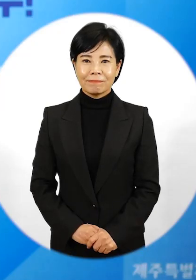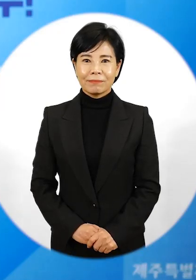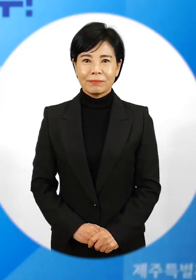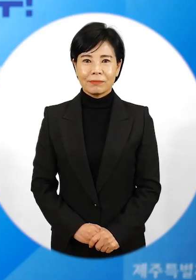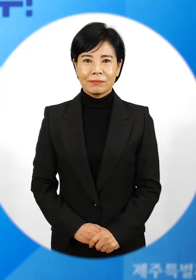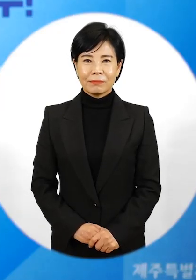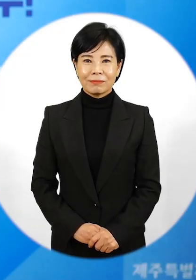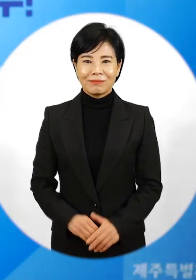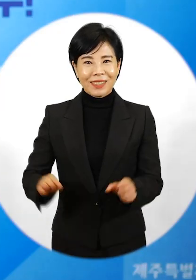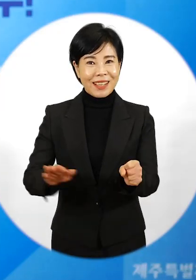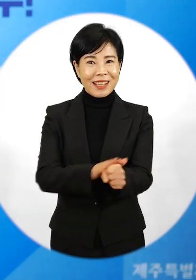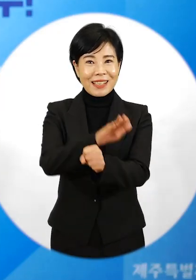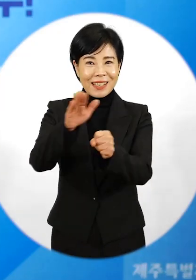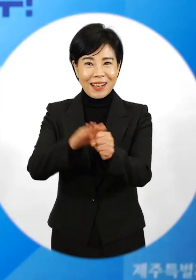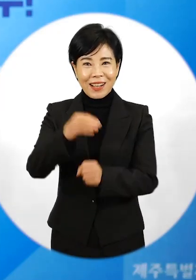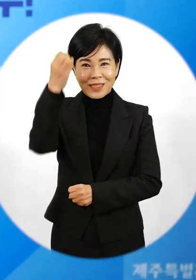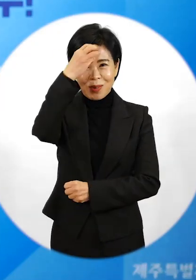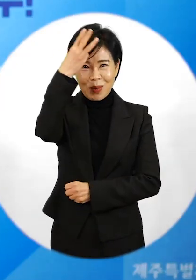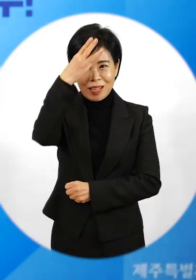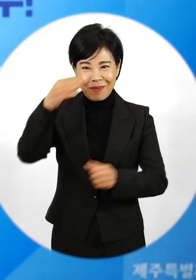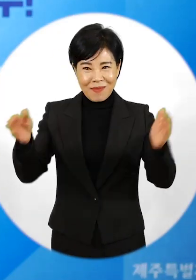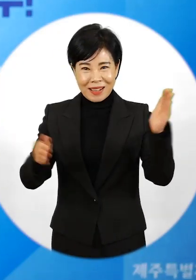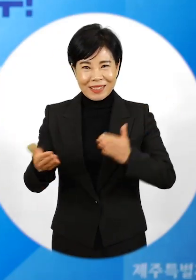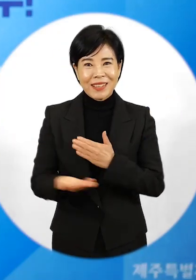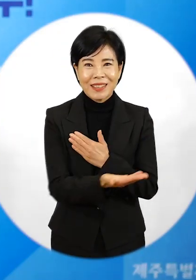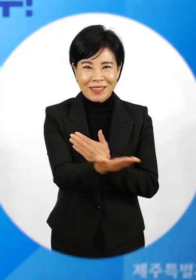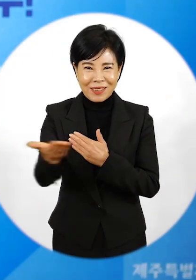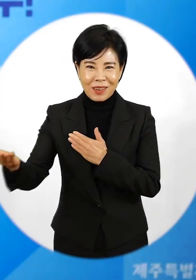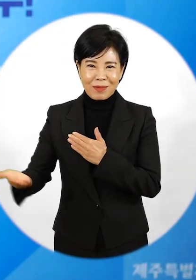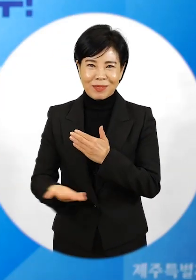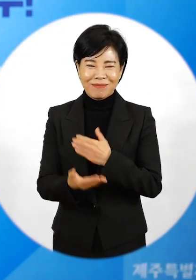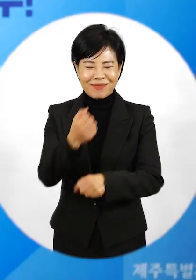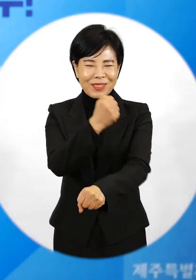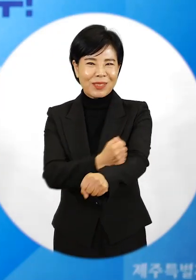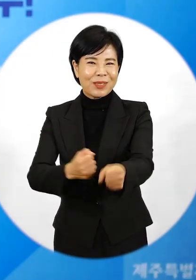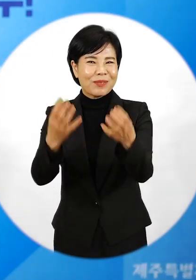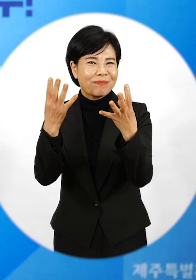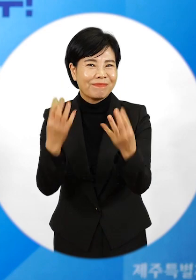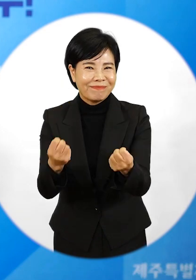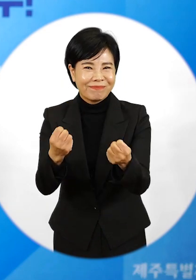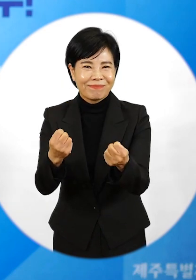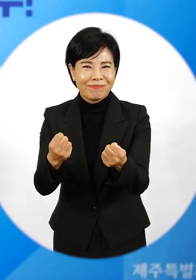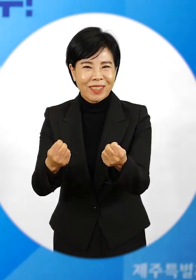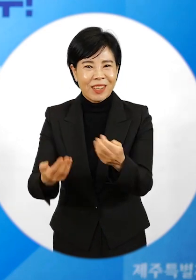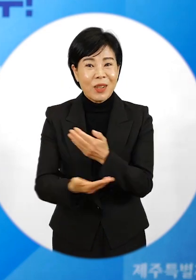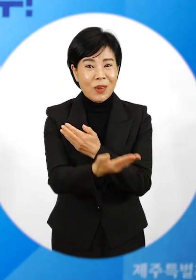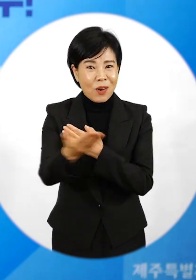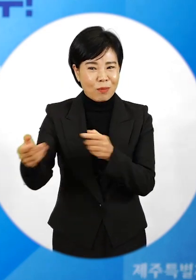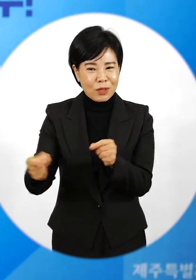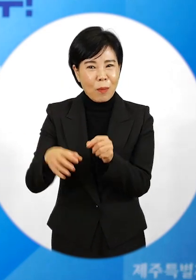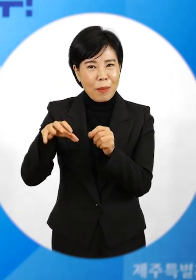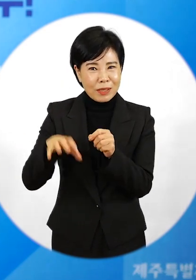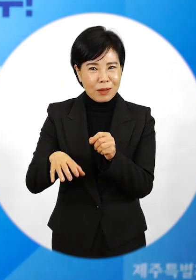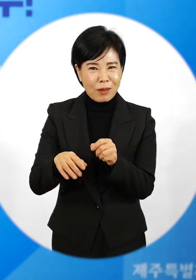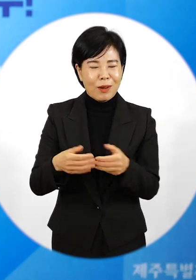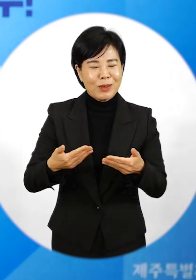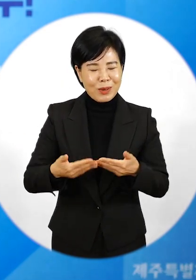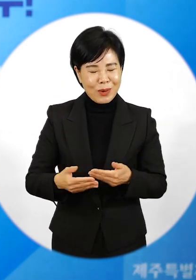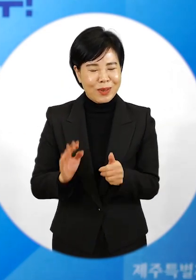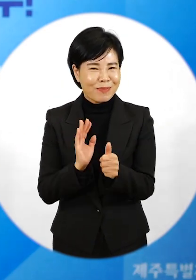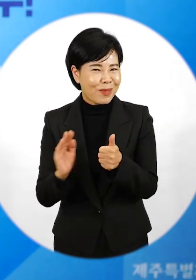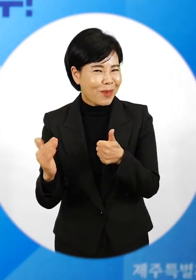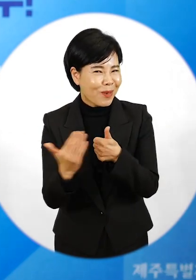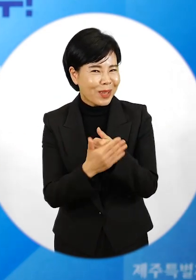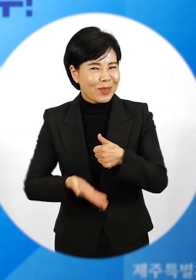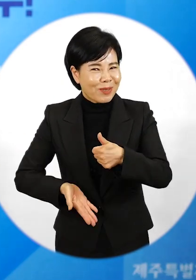사랑하는 우리 수험생 여러분 정말 애쓰셨습니다. 수험생의 곁을 묵묵히 지켜주시며